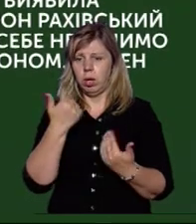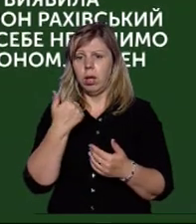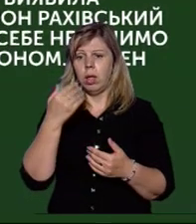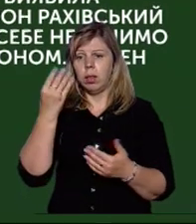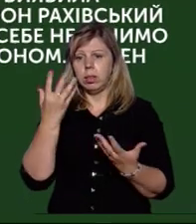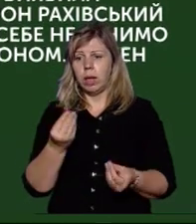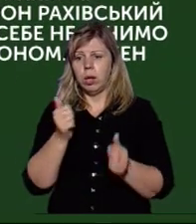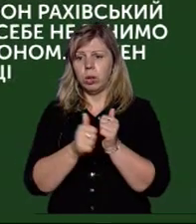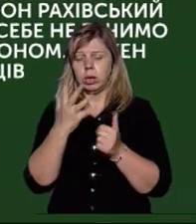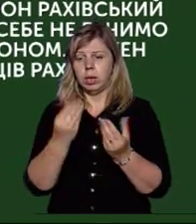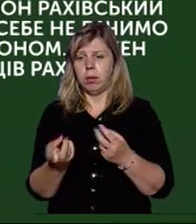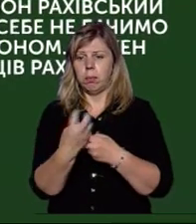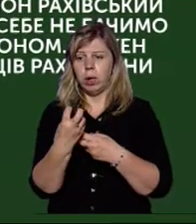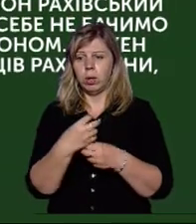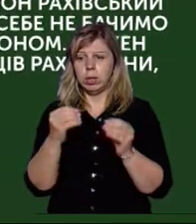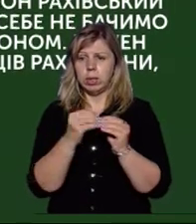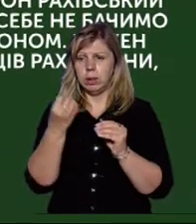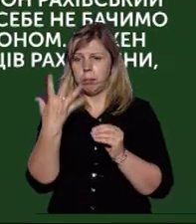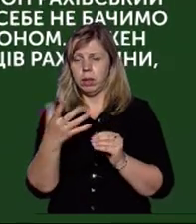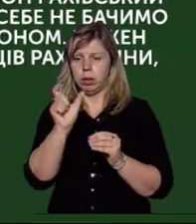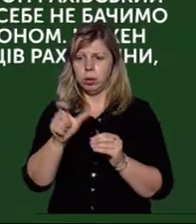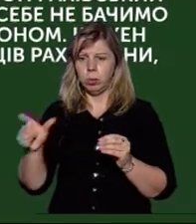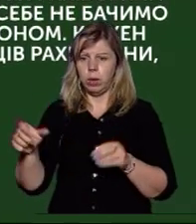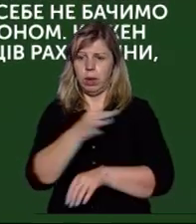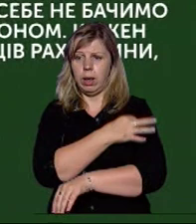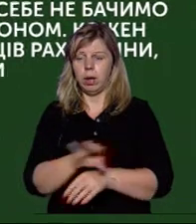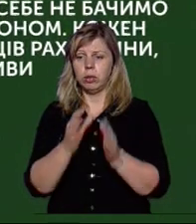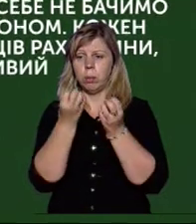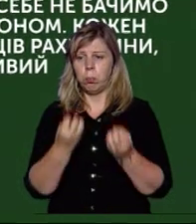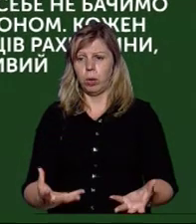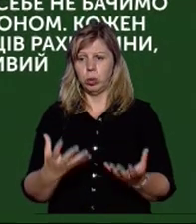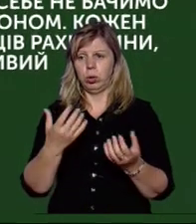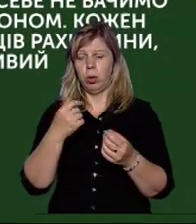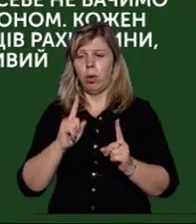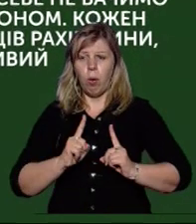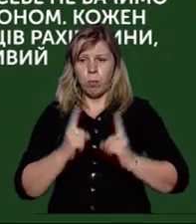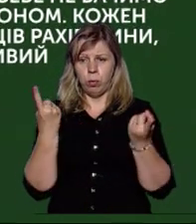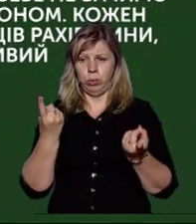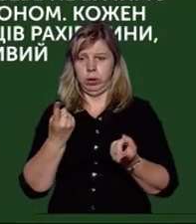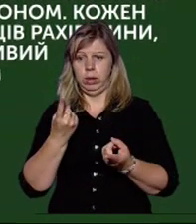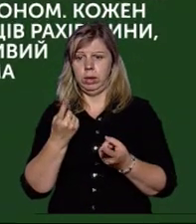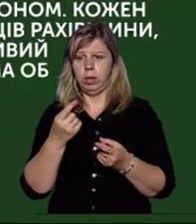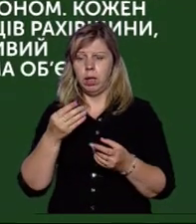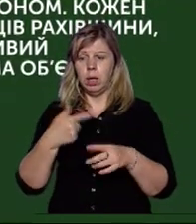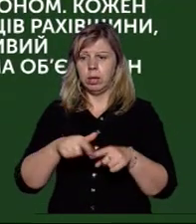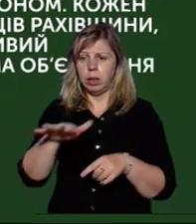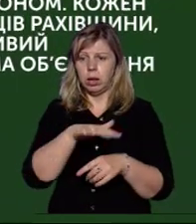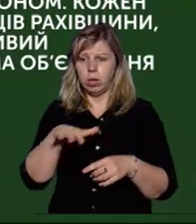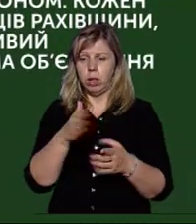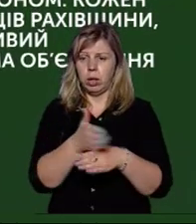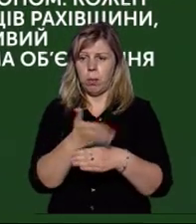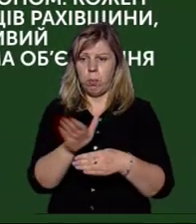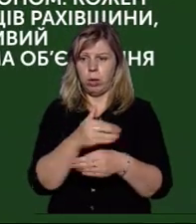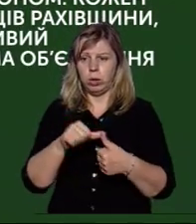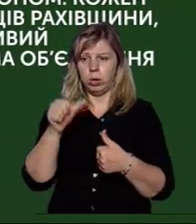приходять 5, 10, 15 мешканців Рахівщини, які просто обурені про можливий територіальний поділ,